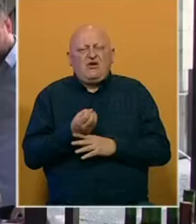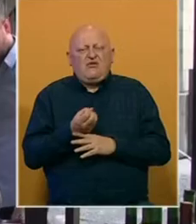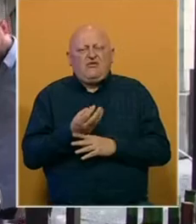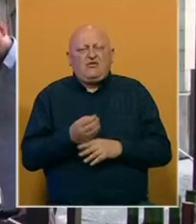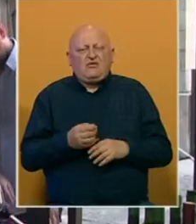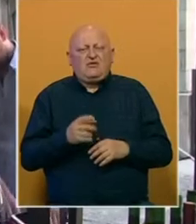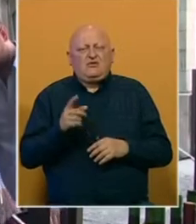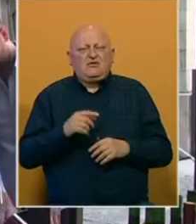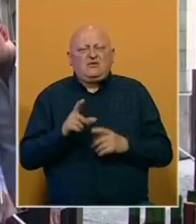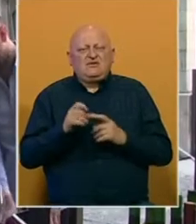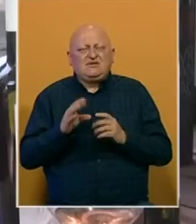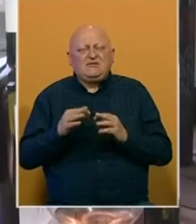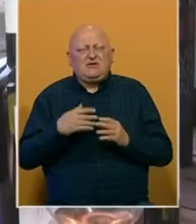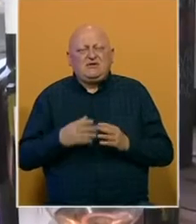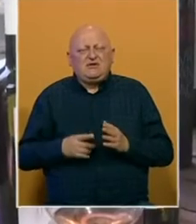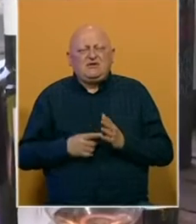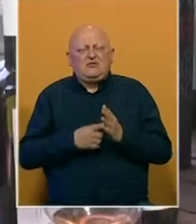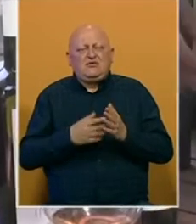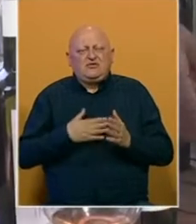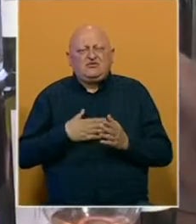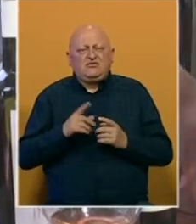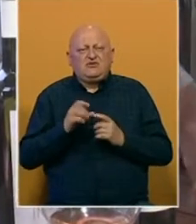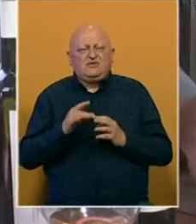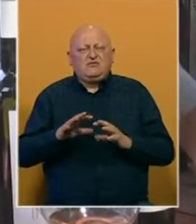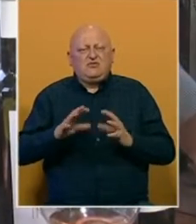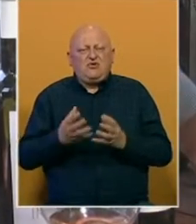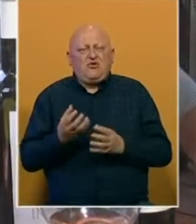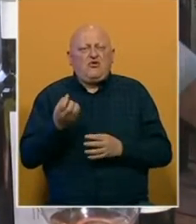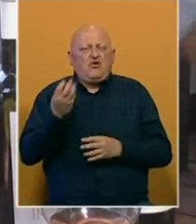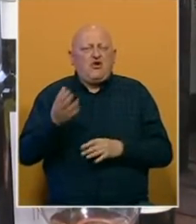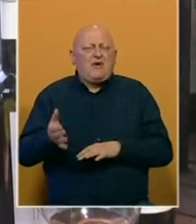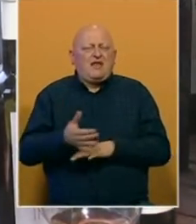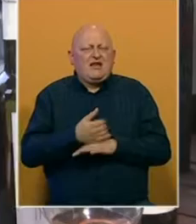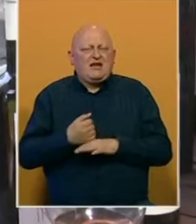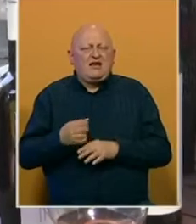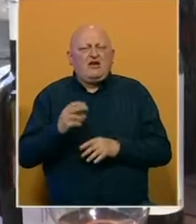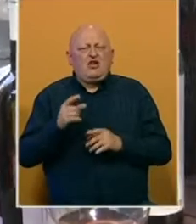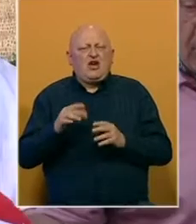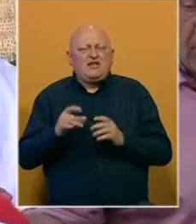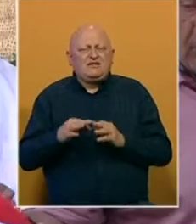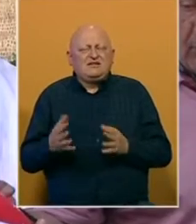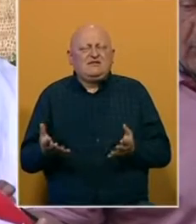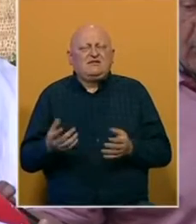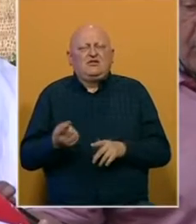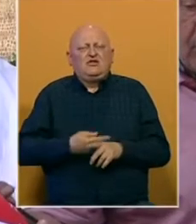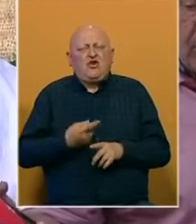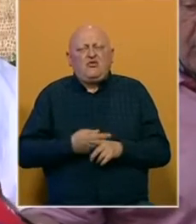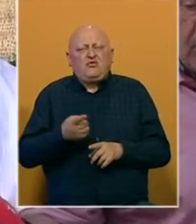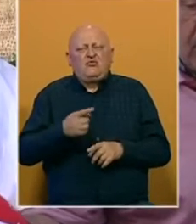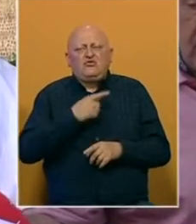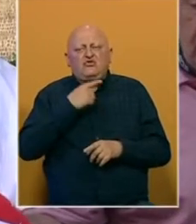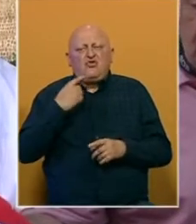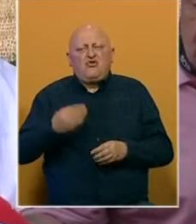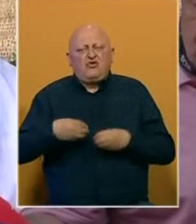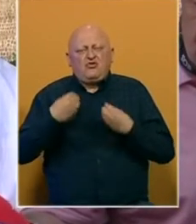i Sembiri da radi na promociji Sembirskog kupusa, Romanija, Kajmaka, Rogatica, Krompira. To dovoljno